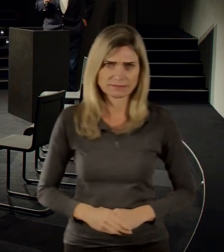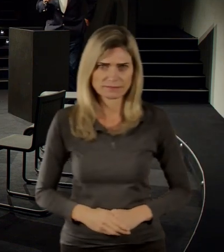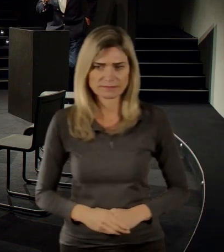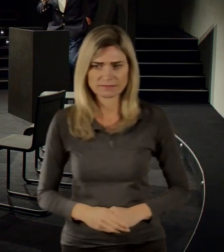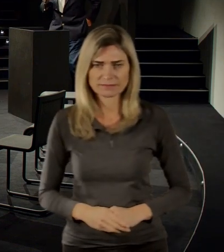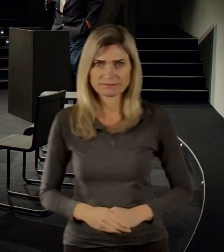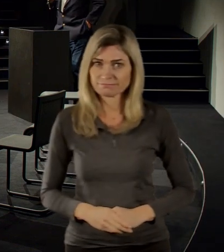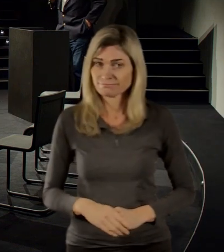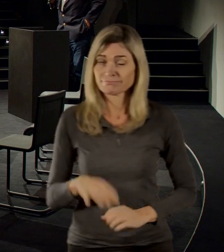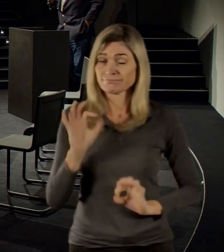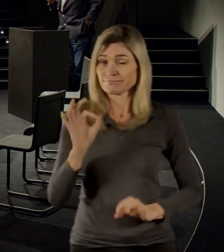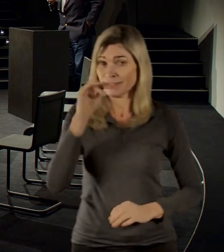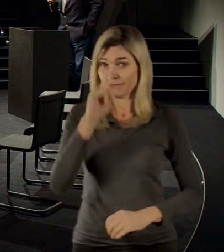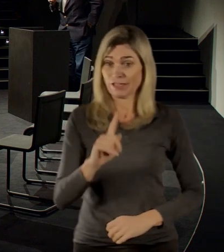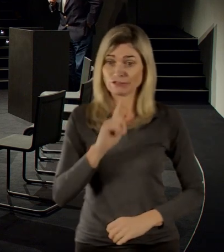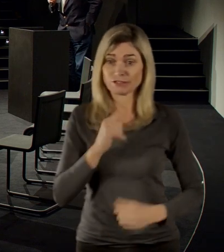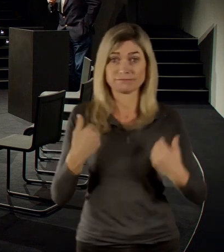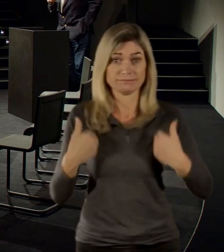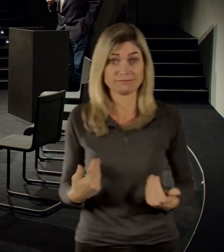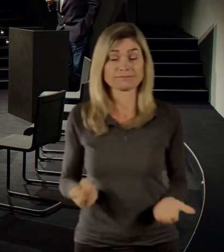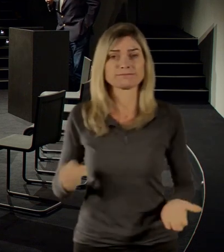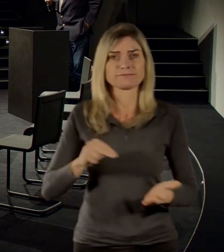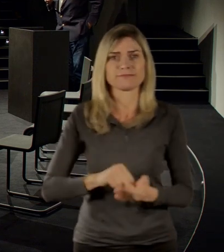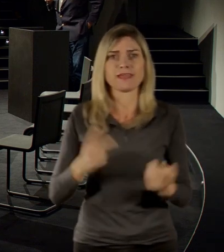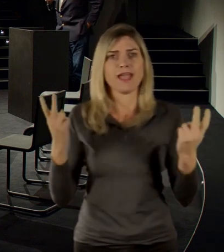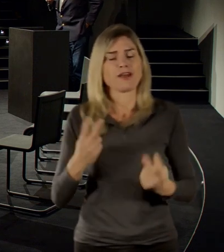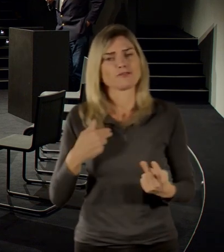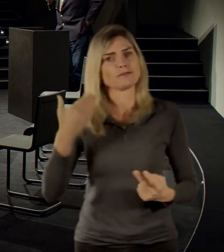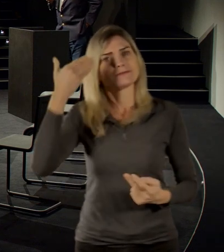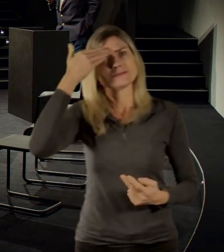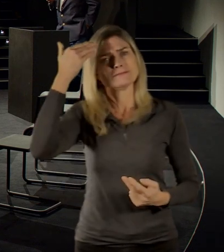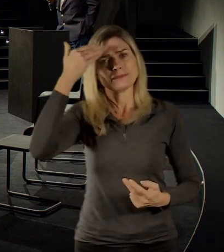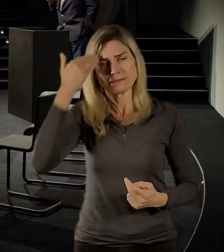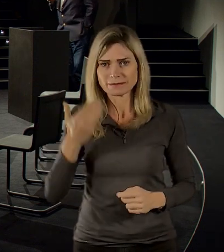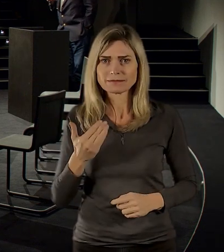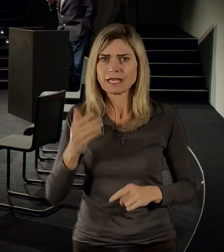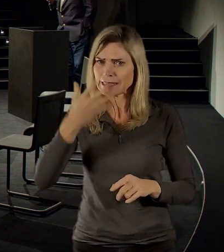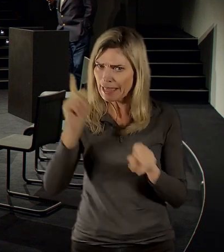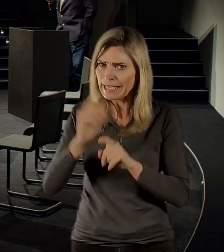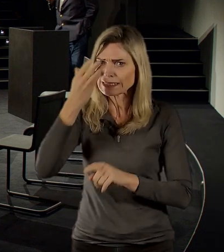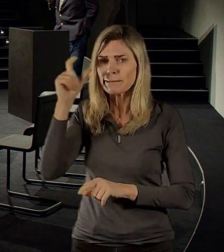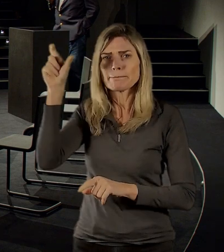Dobrý večer, já jsem tady za takového pamětníka, zapomněli jsme vzpomenout zakladatelskou roli